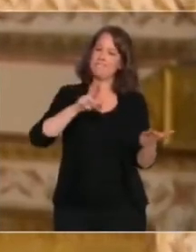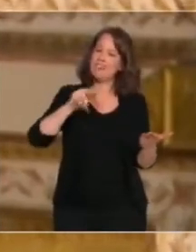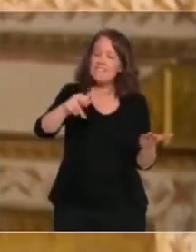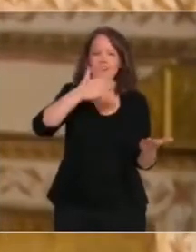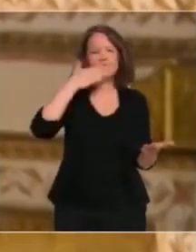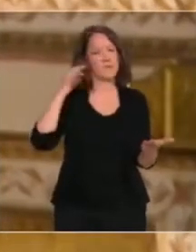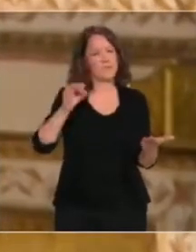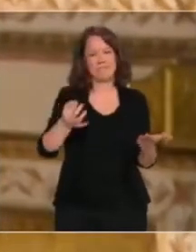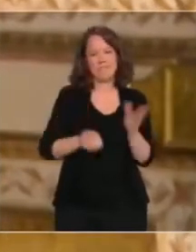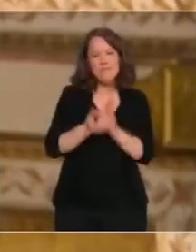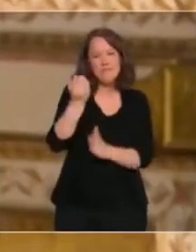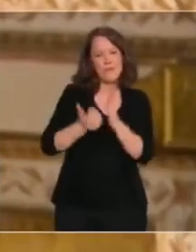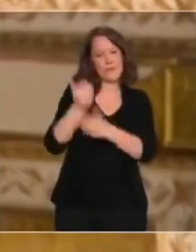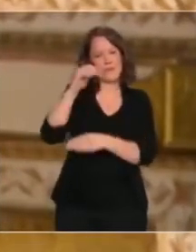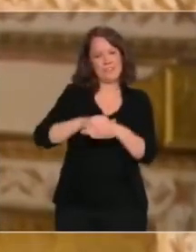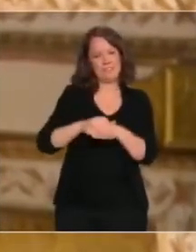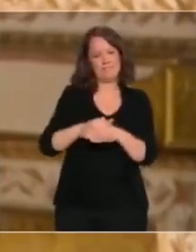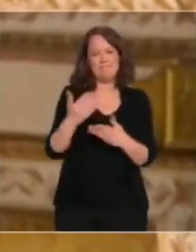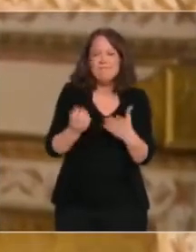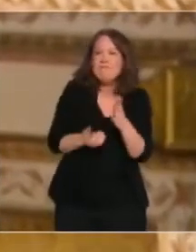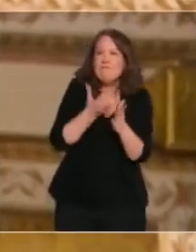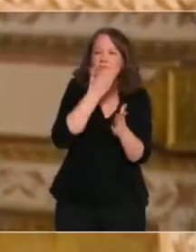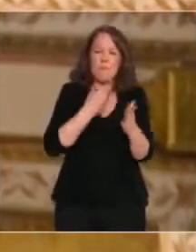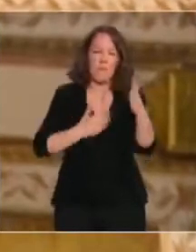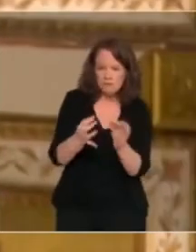Et nous retrouverons les jours heureux. J'en ai la conviction.